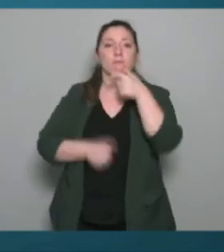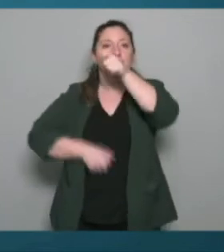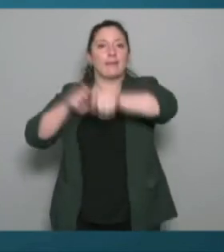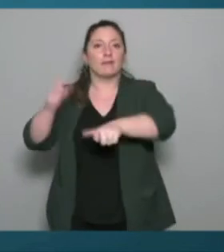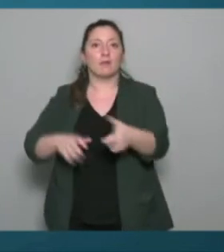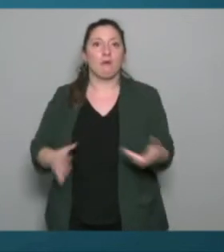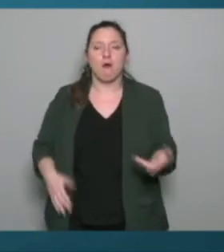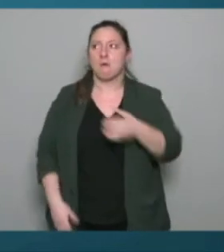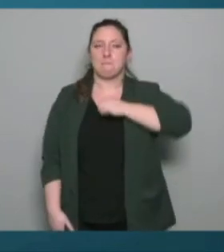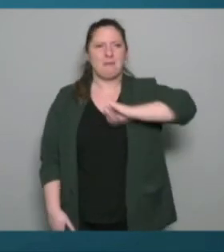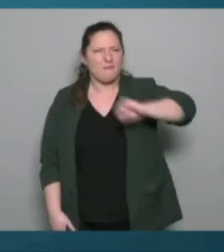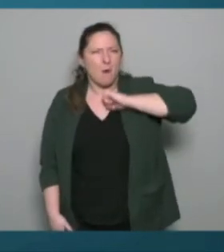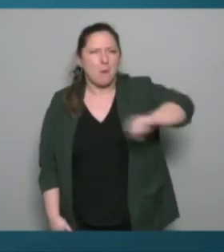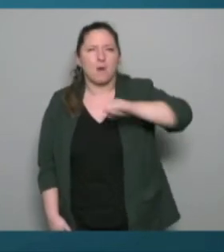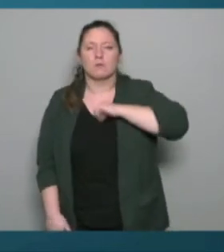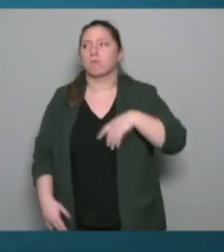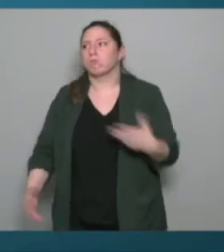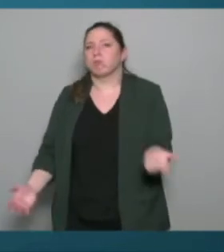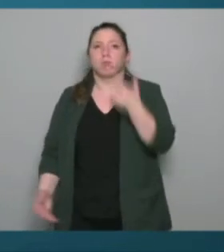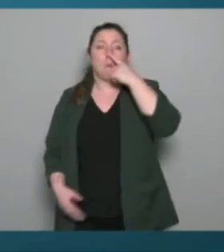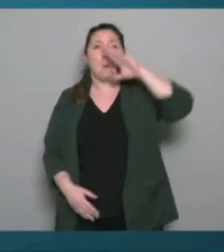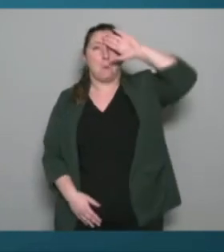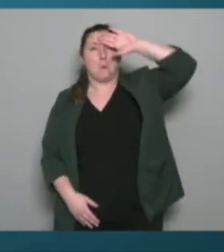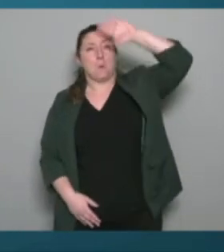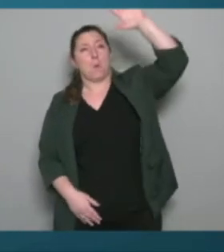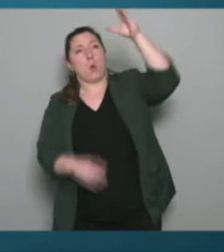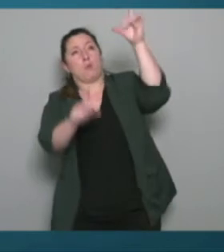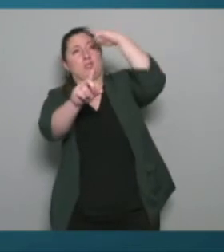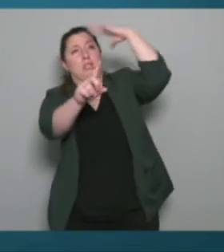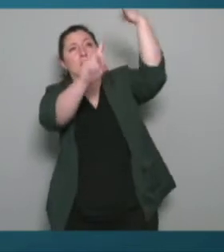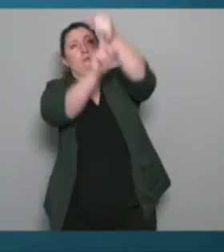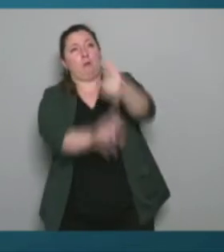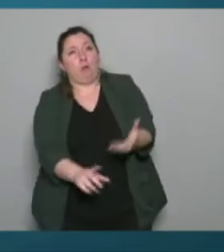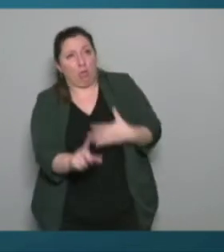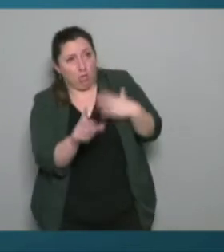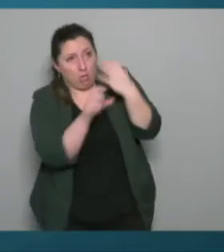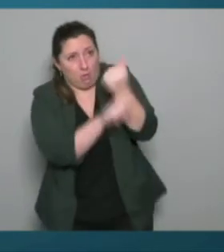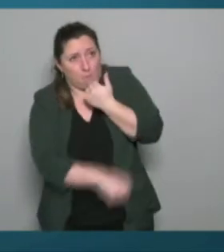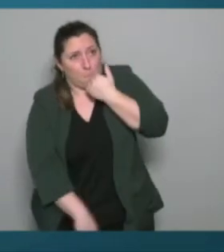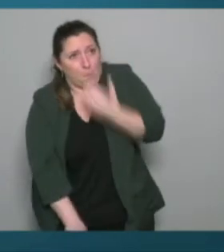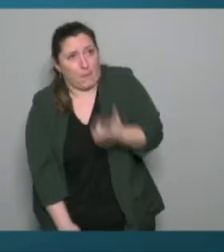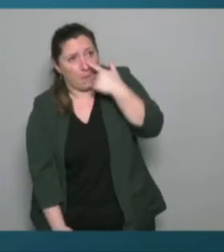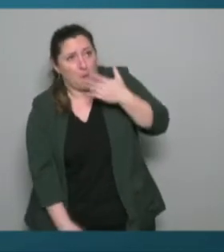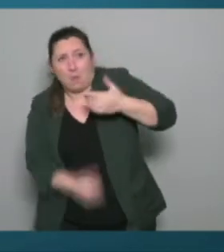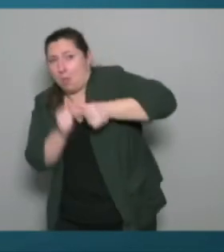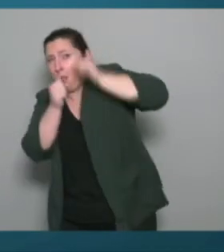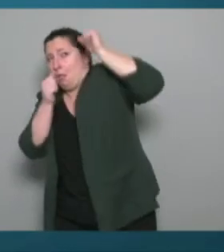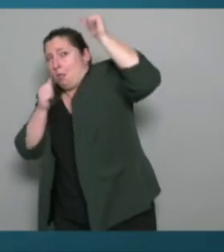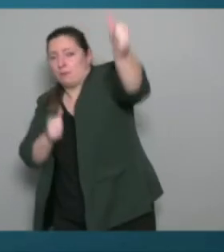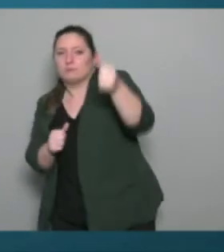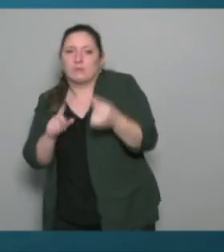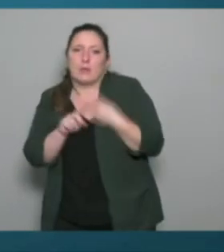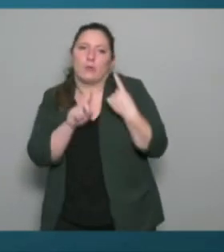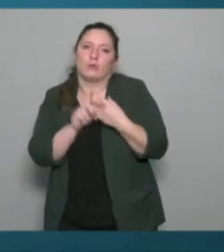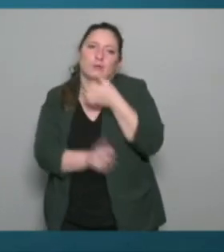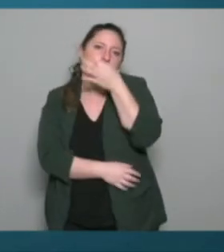ou au niveau le principal c'est de parler d'une activité physique qui leur donne du